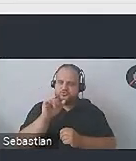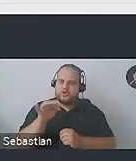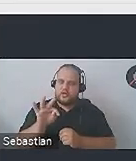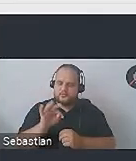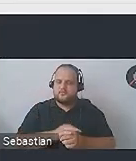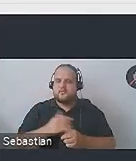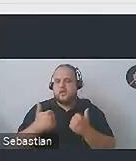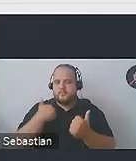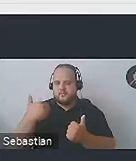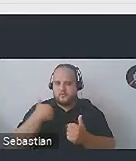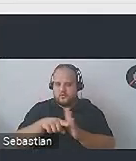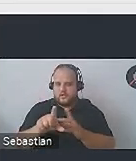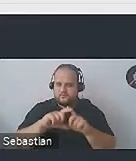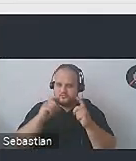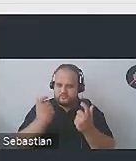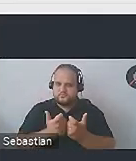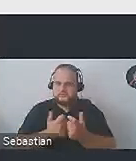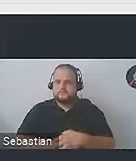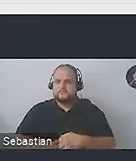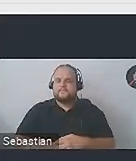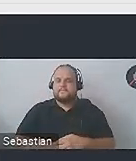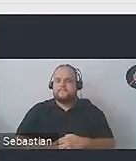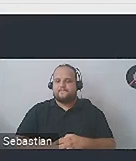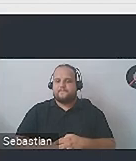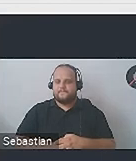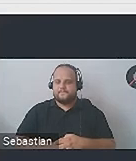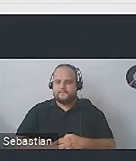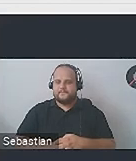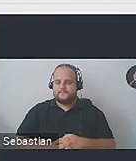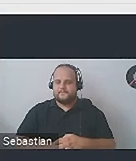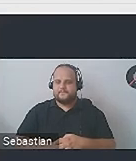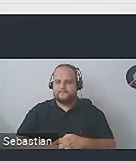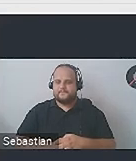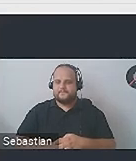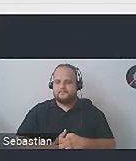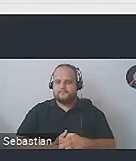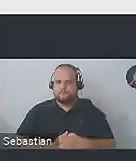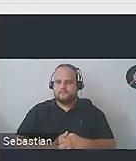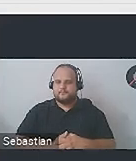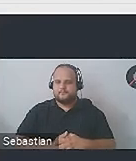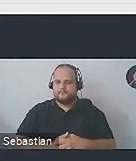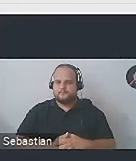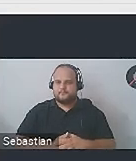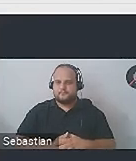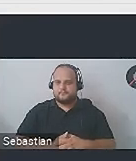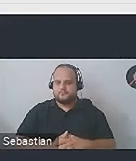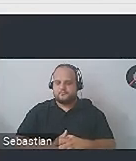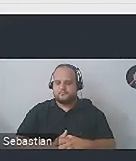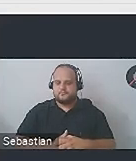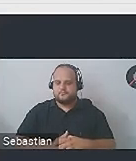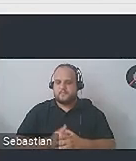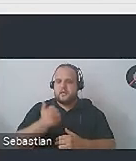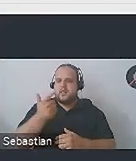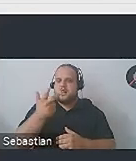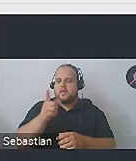żeby tutaj był dla wszystkich łatwo dostępny link. Teraz mamy chyba jeszcze kilka minutek